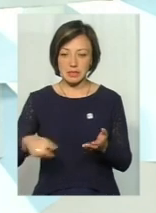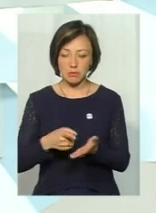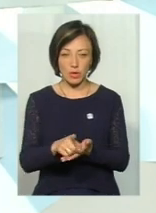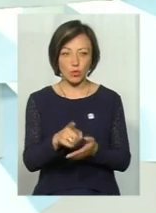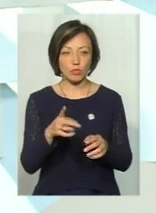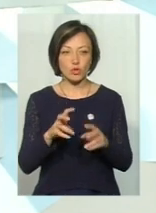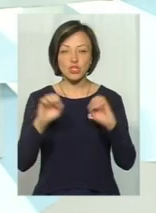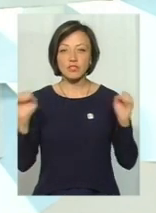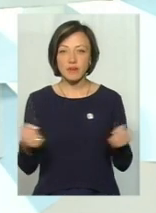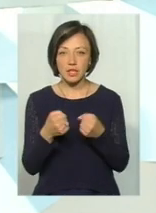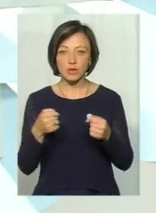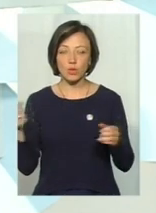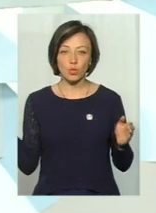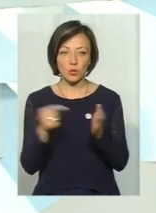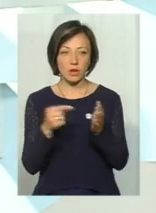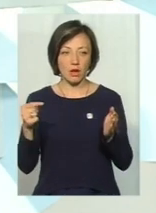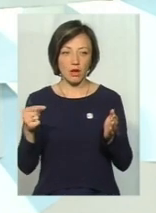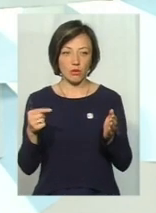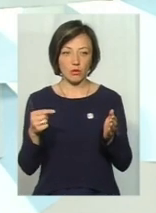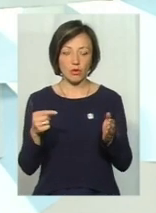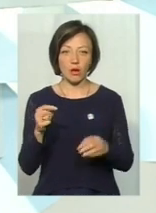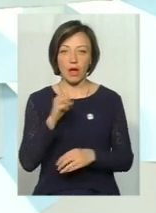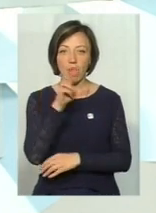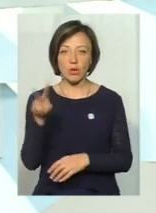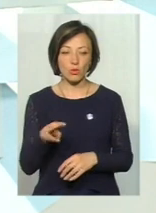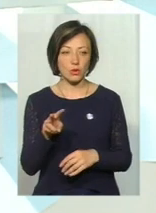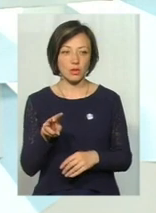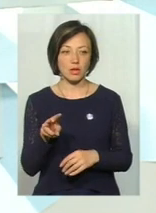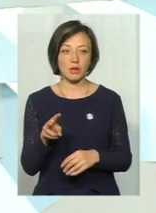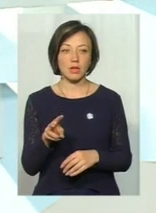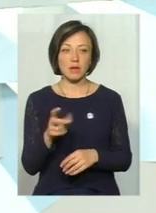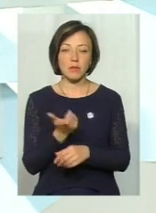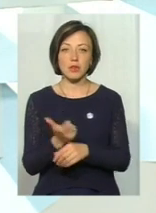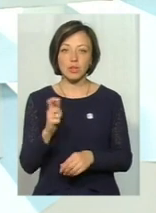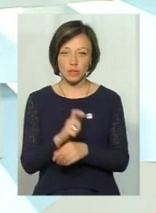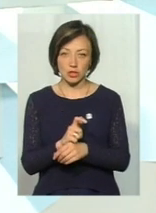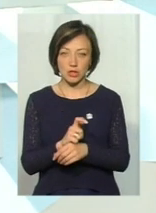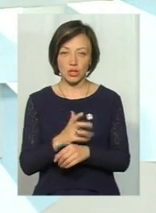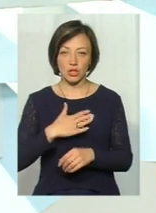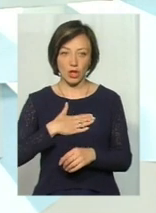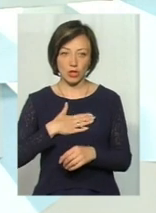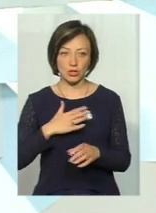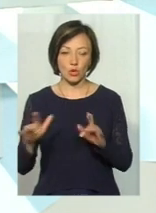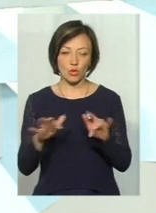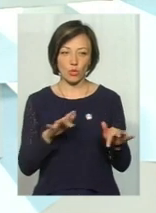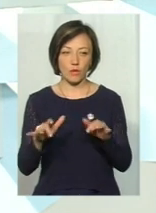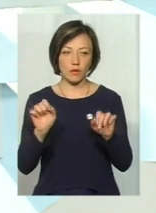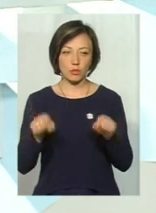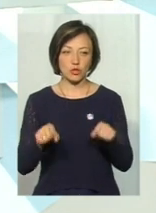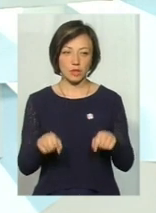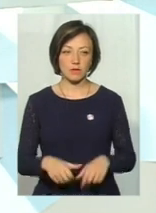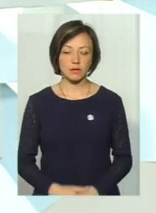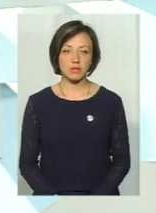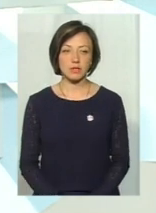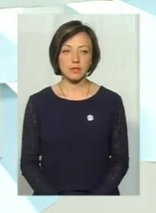швидкість удару Гадюки на багато разів перевищує наші рухові можливості,